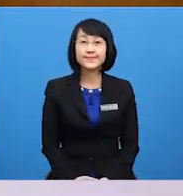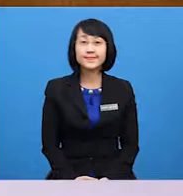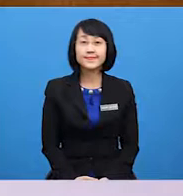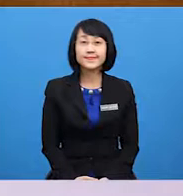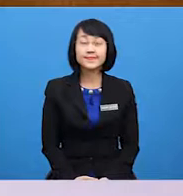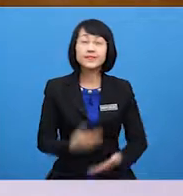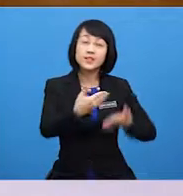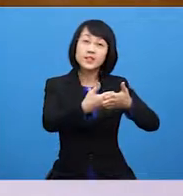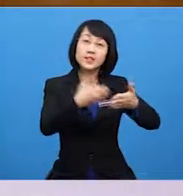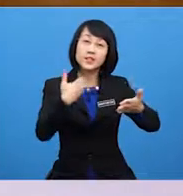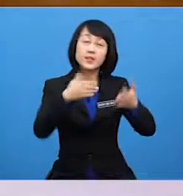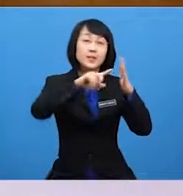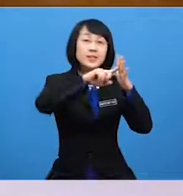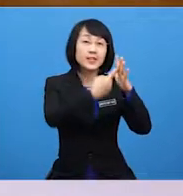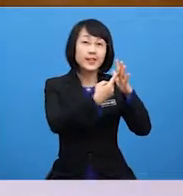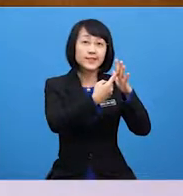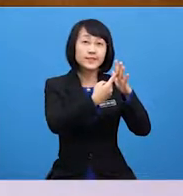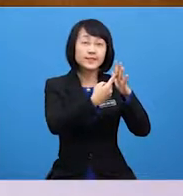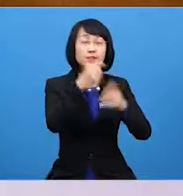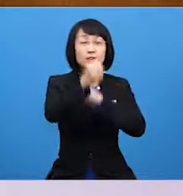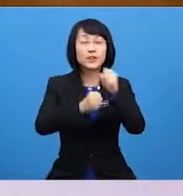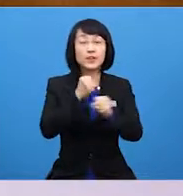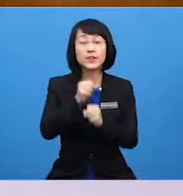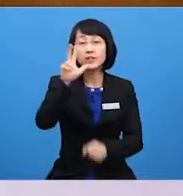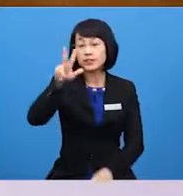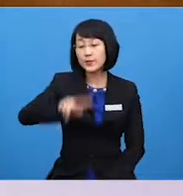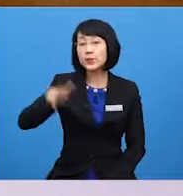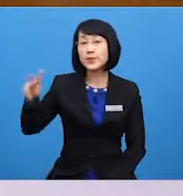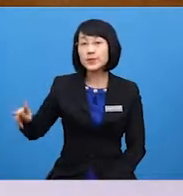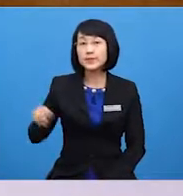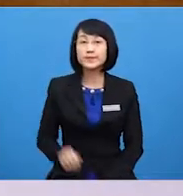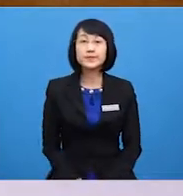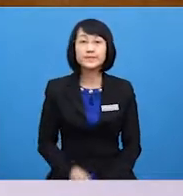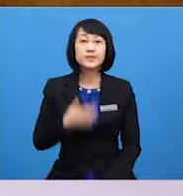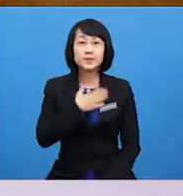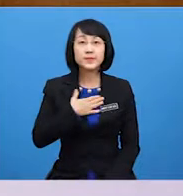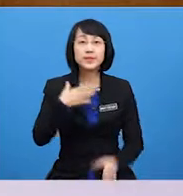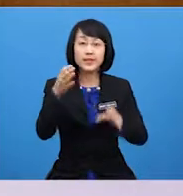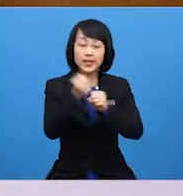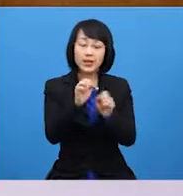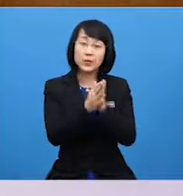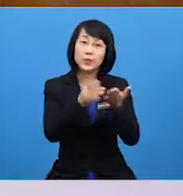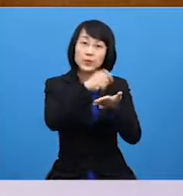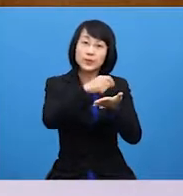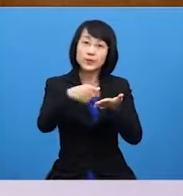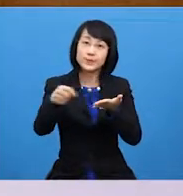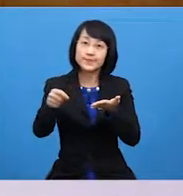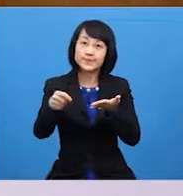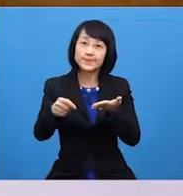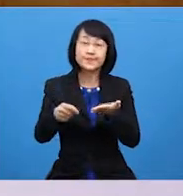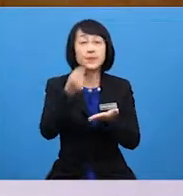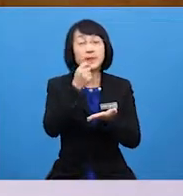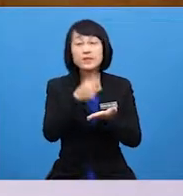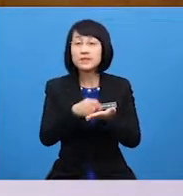Before we start, for year 3 pupils Please get your notebook, stationery,